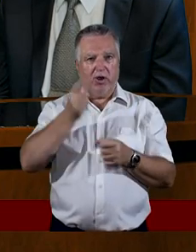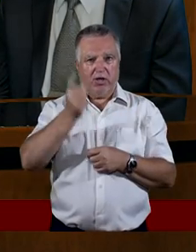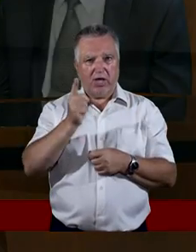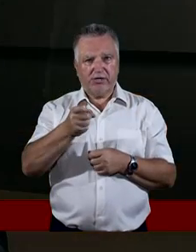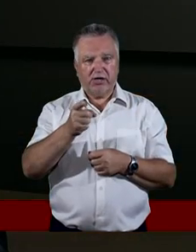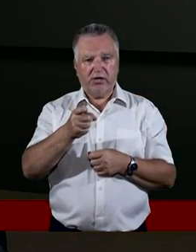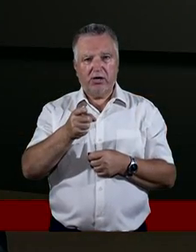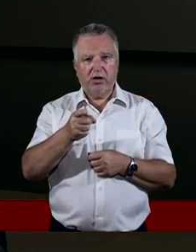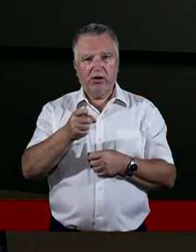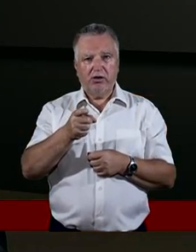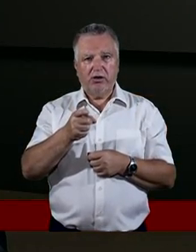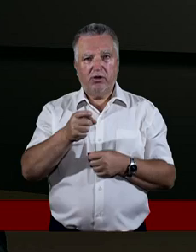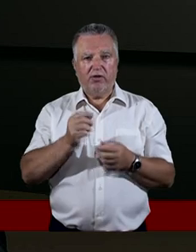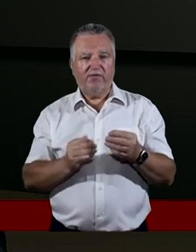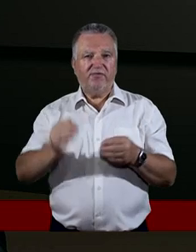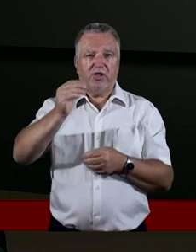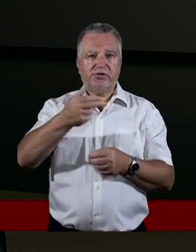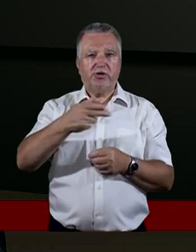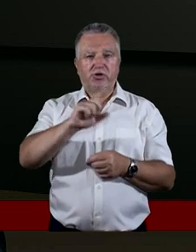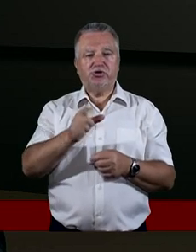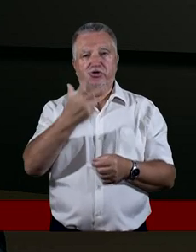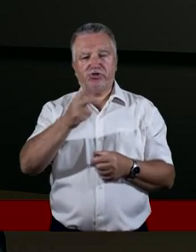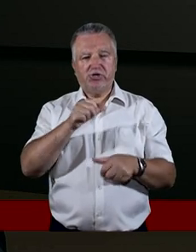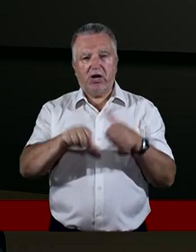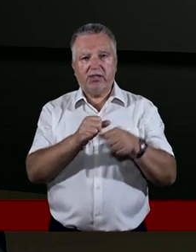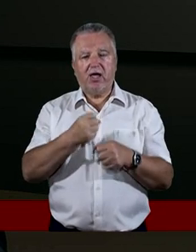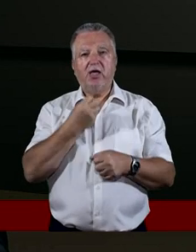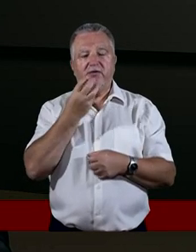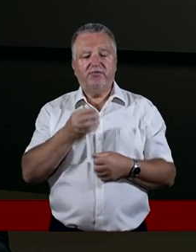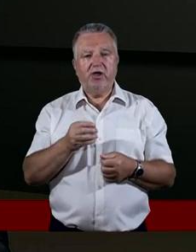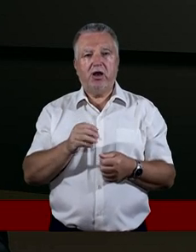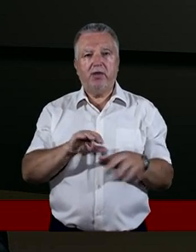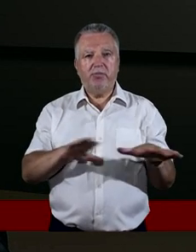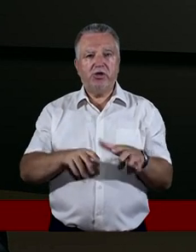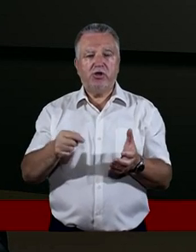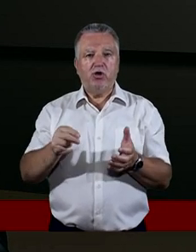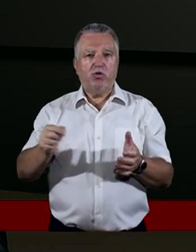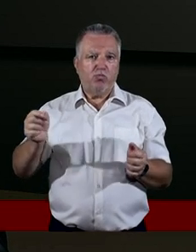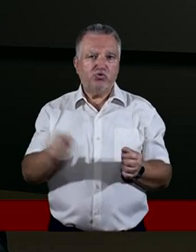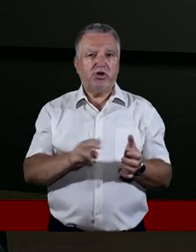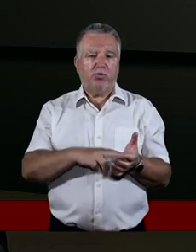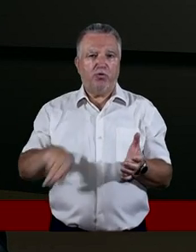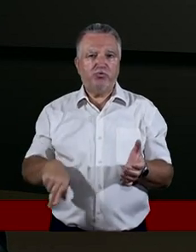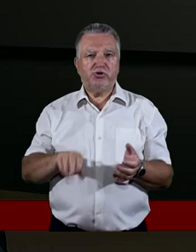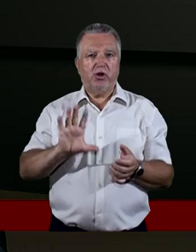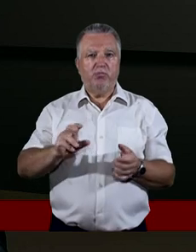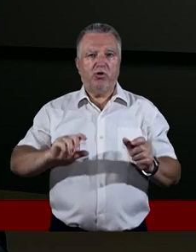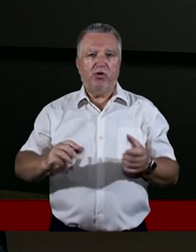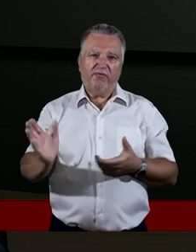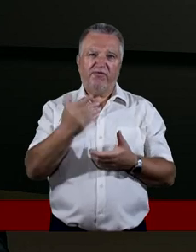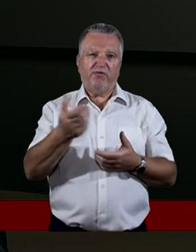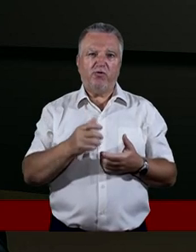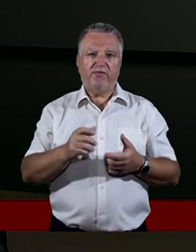lata. Wiele miejsc, które odwiedziłem i w których nauczałem, musiałem opuścić, gdyż wywoływało to bunty i zamieszki.